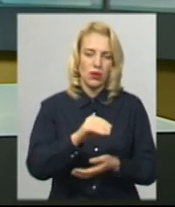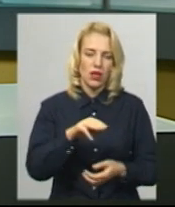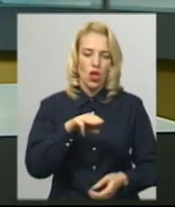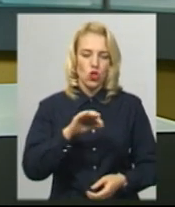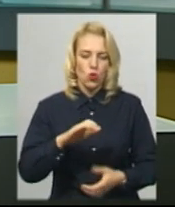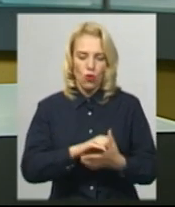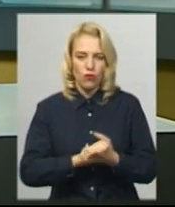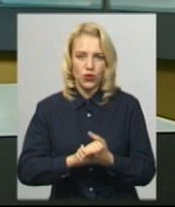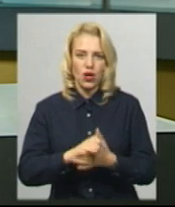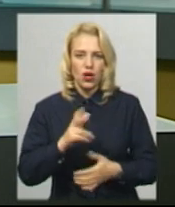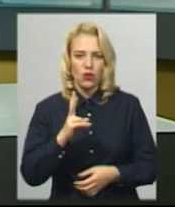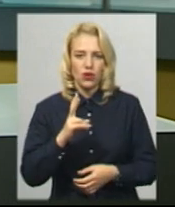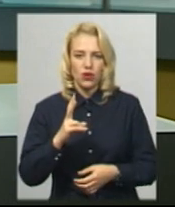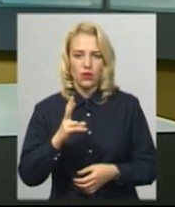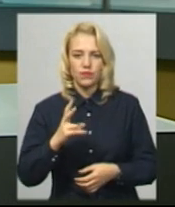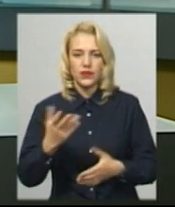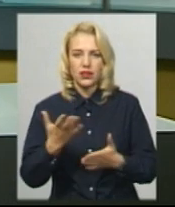займається аграрним бізнесом.